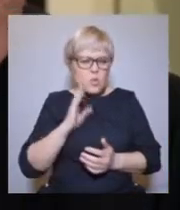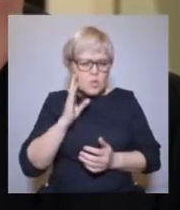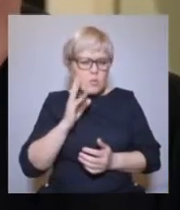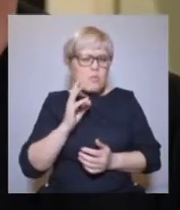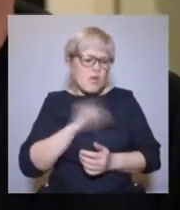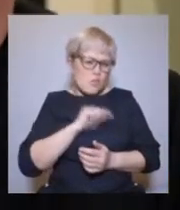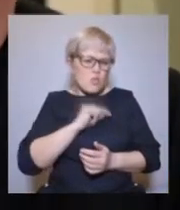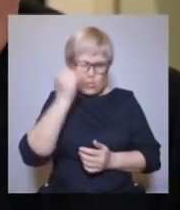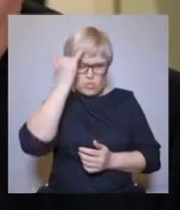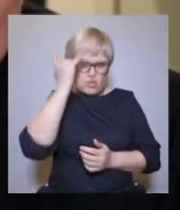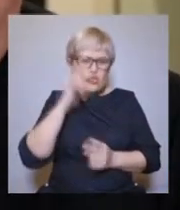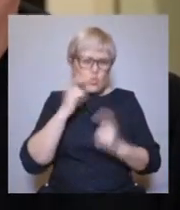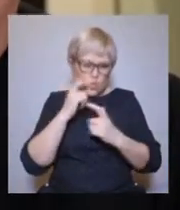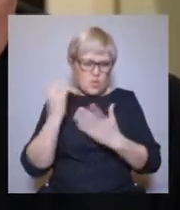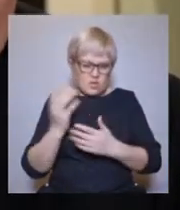был сигнал.